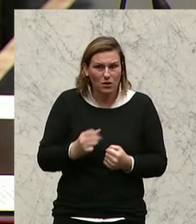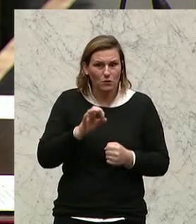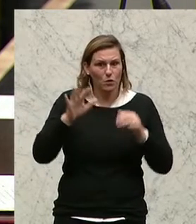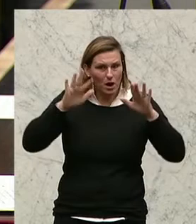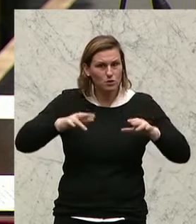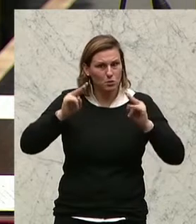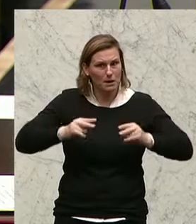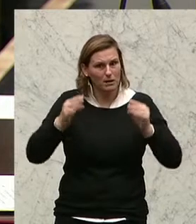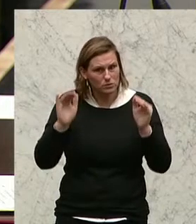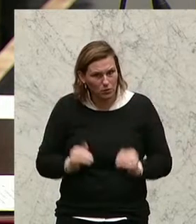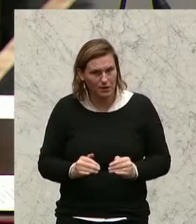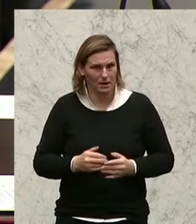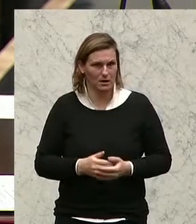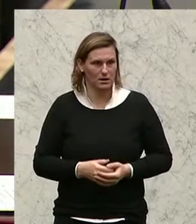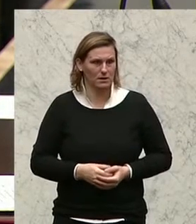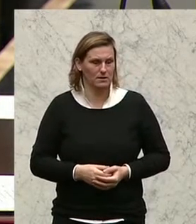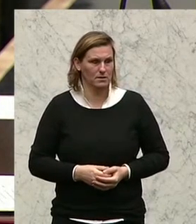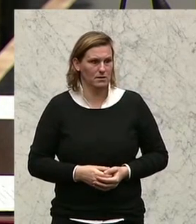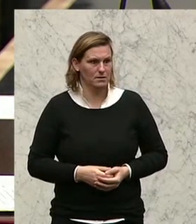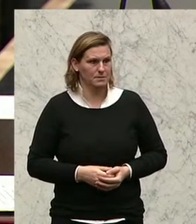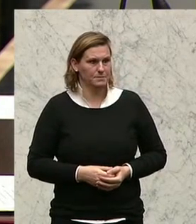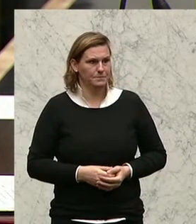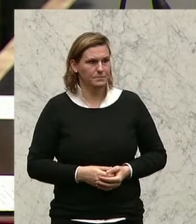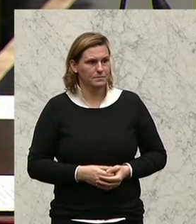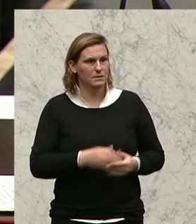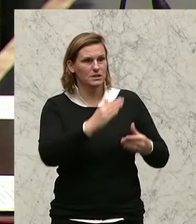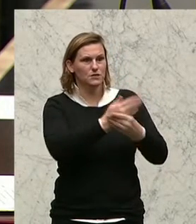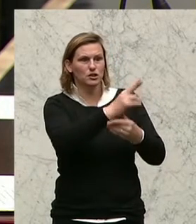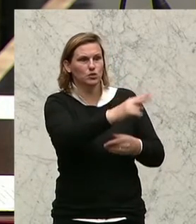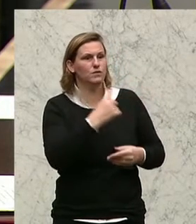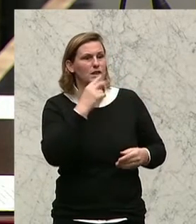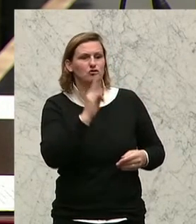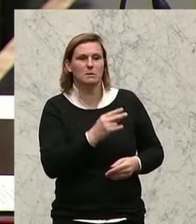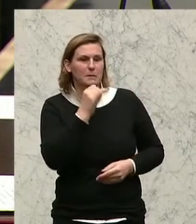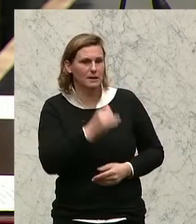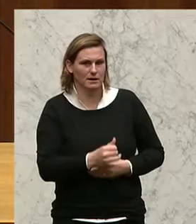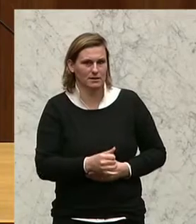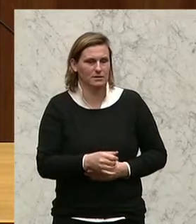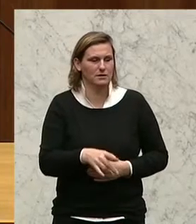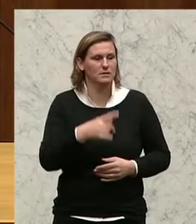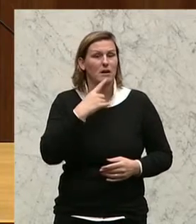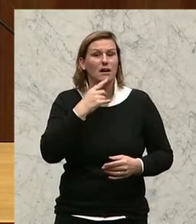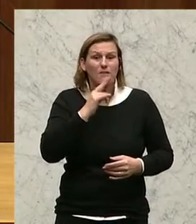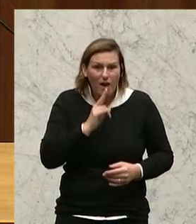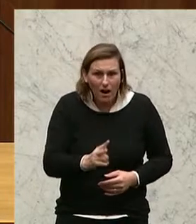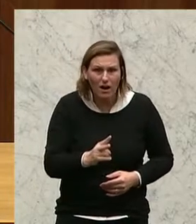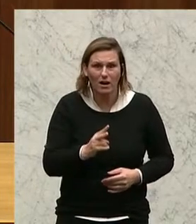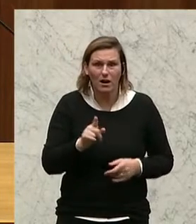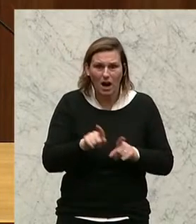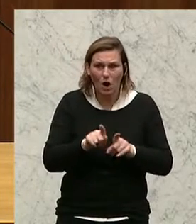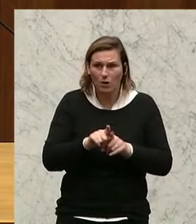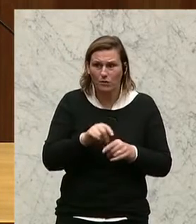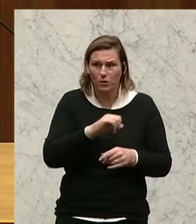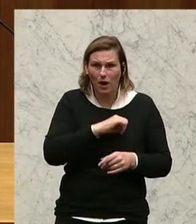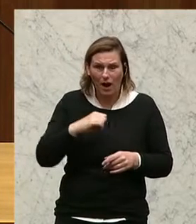Asylberechtigten reduziert wird. Natürlich stimmt es, müssen Sie es nach. Also selbst Ihre eigenen Leute. Und was machen Sie?